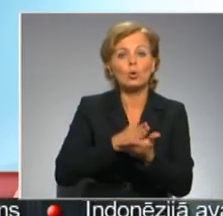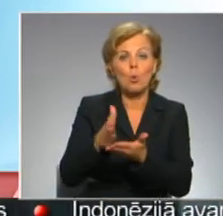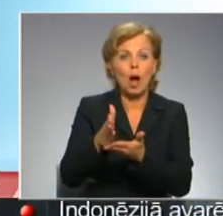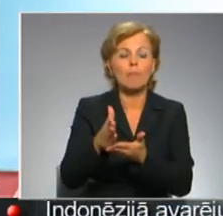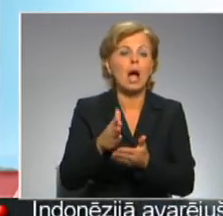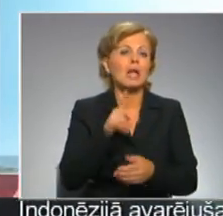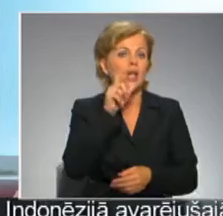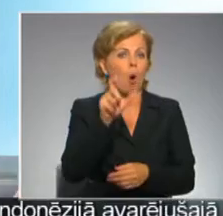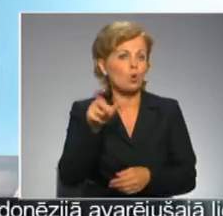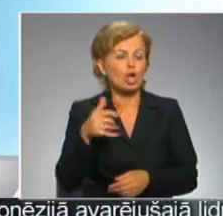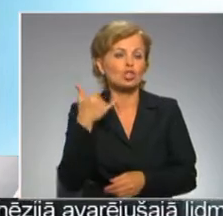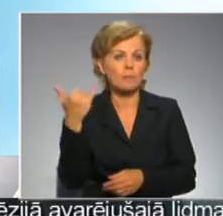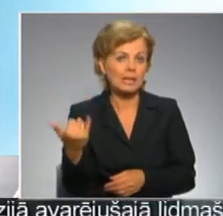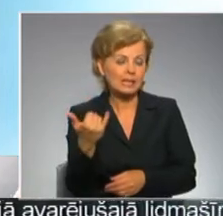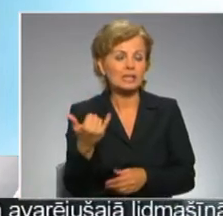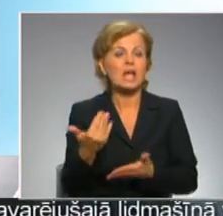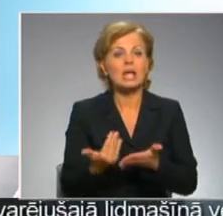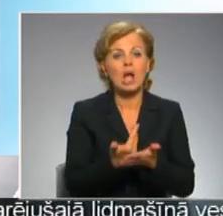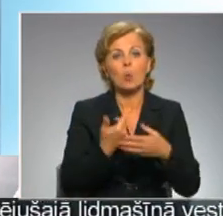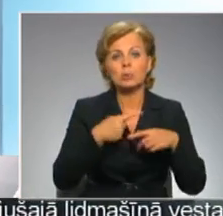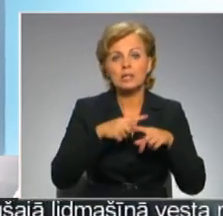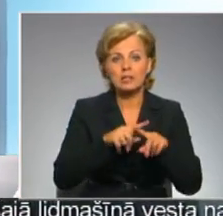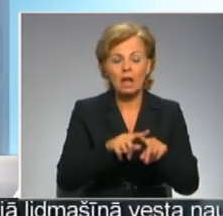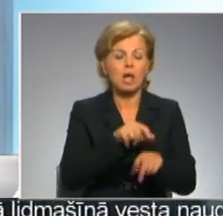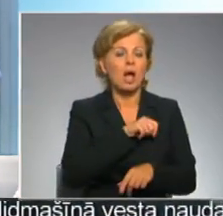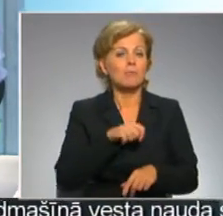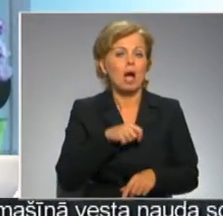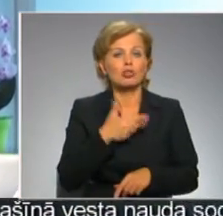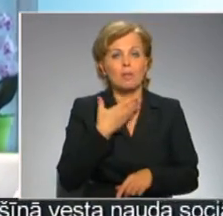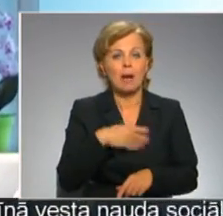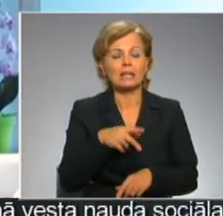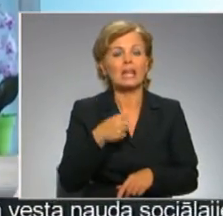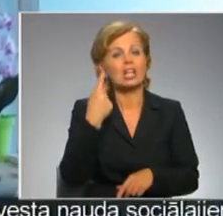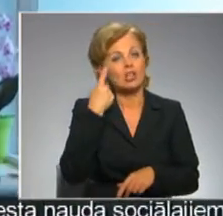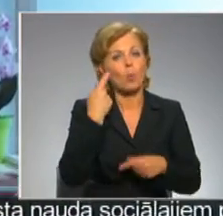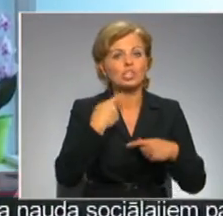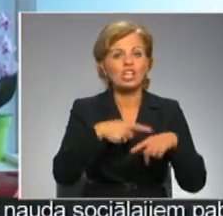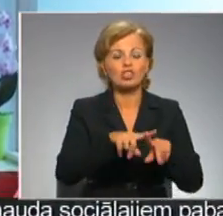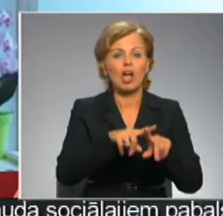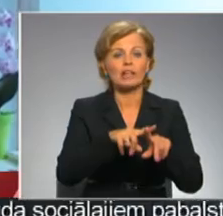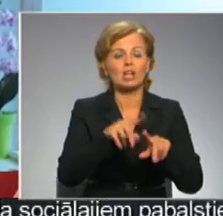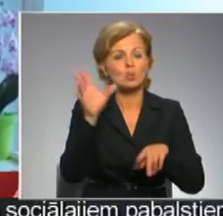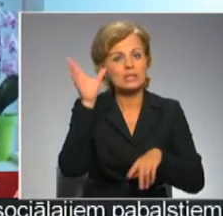Jaunās tehnologijas, māpietam pašam patīk inženieru zinātnās un kaut kas tāds.